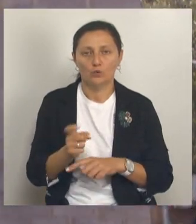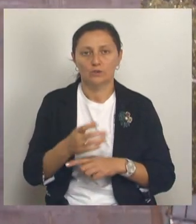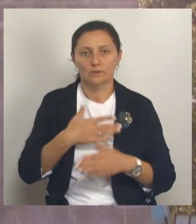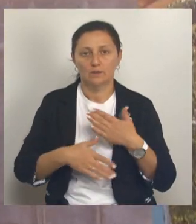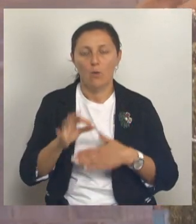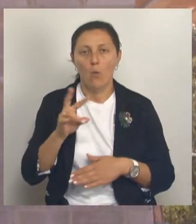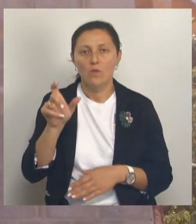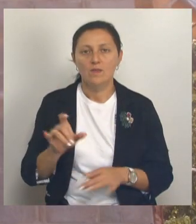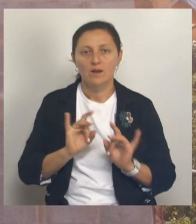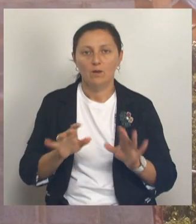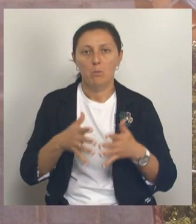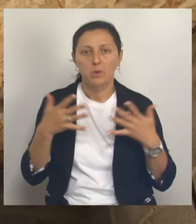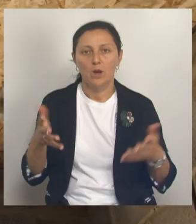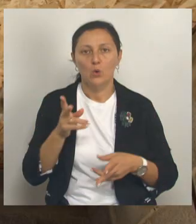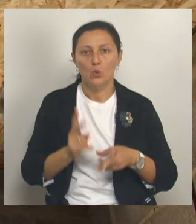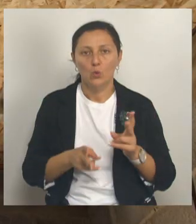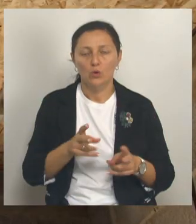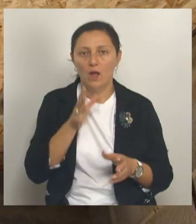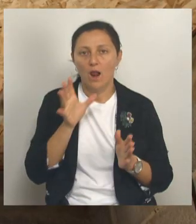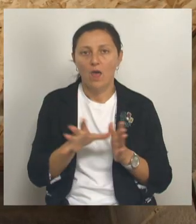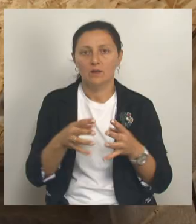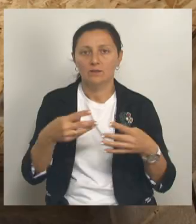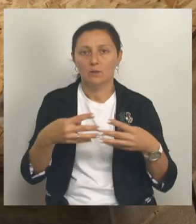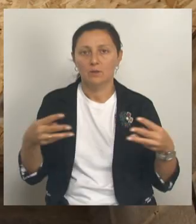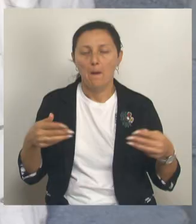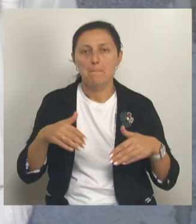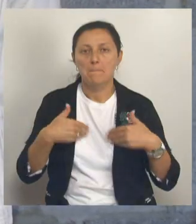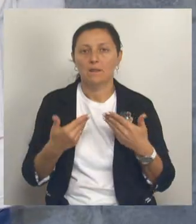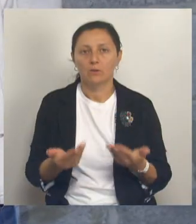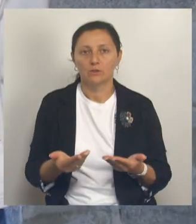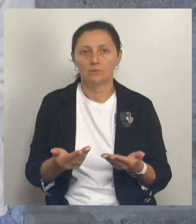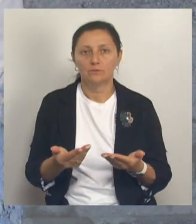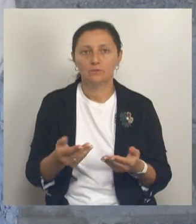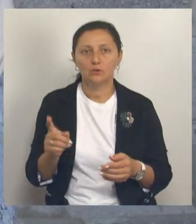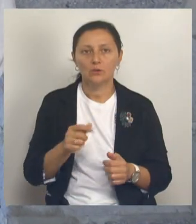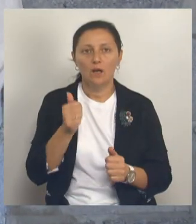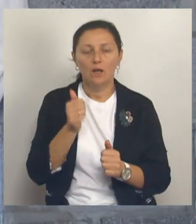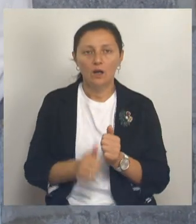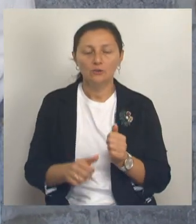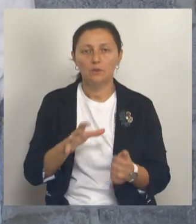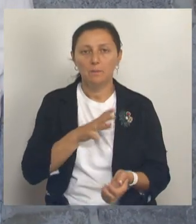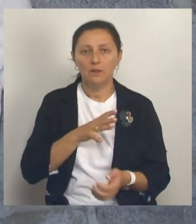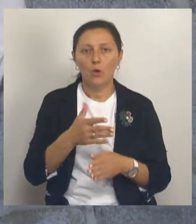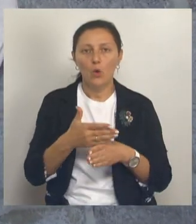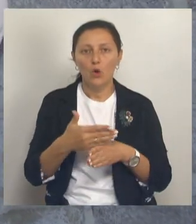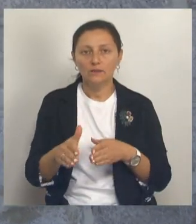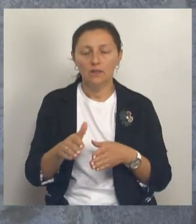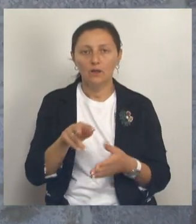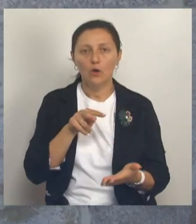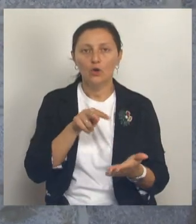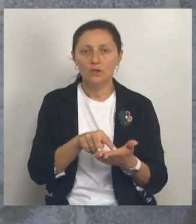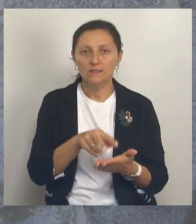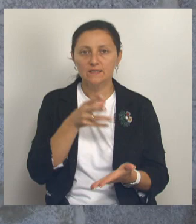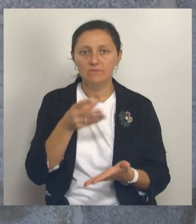рассказывает о большой кухне и системе проводки, предложенной электриками. Чтобы на каждый прибор была отдельная резетка